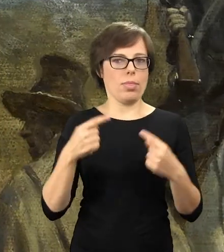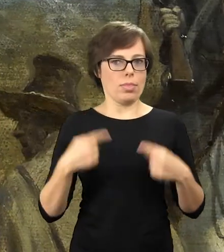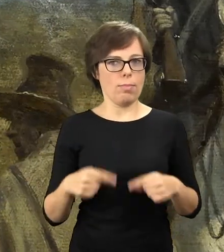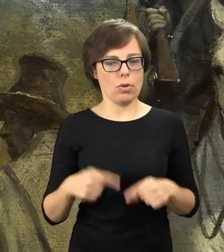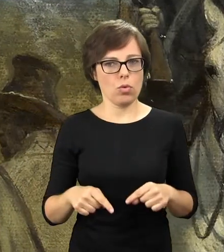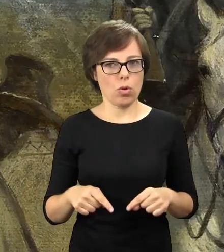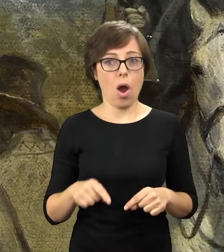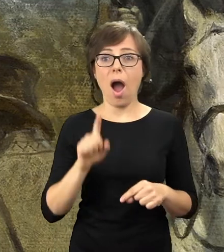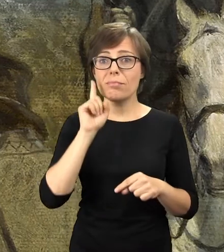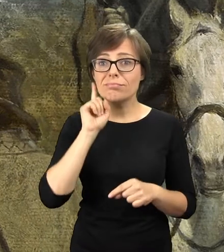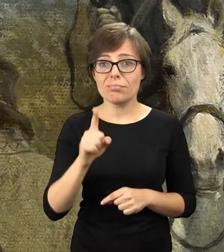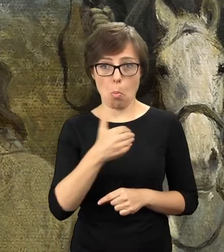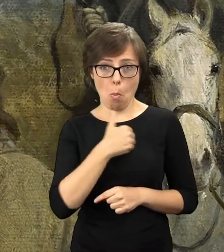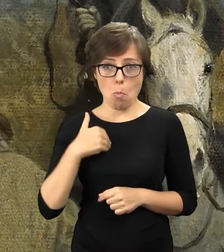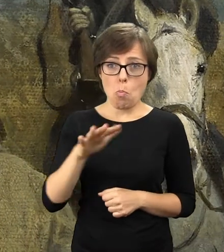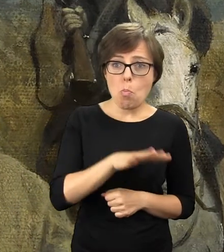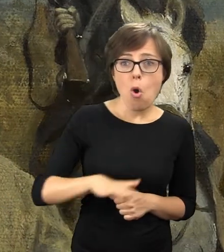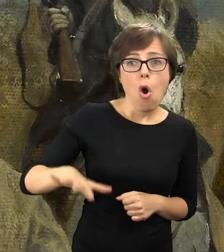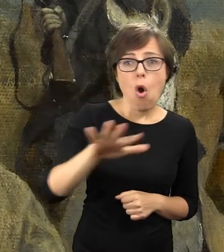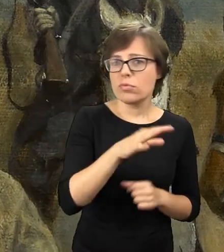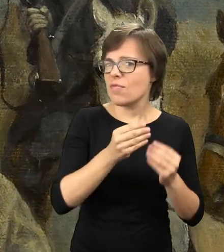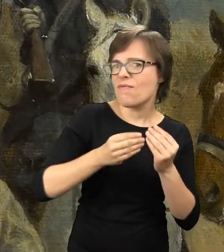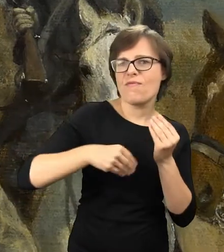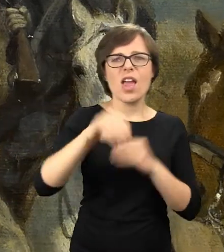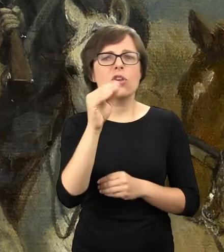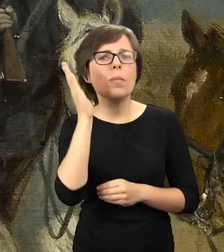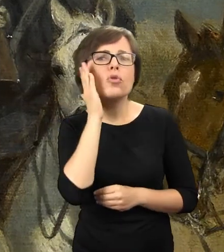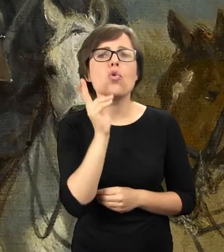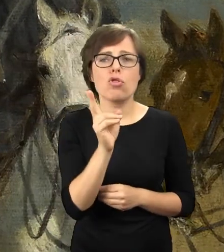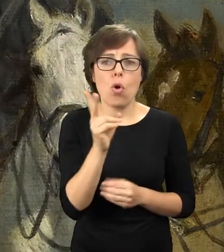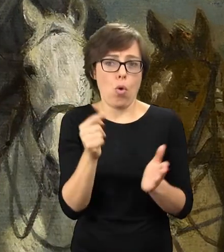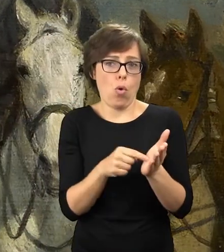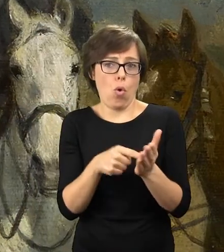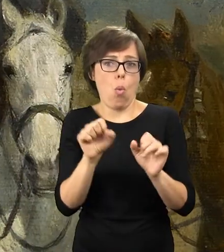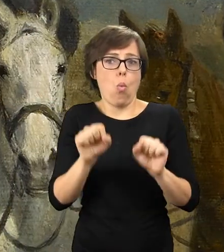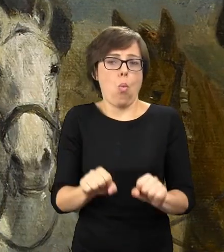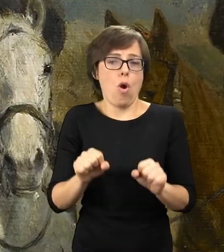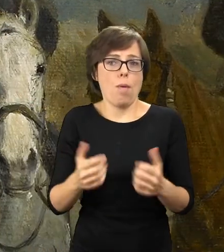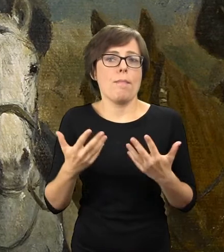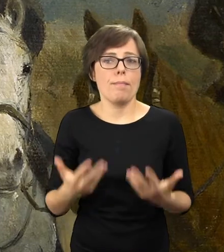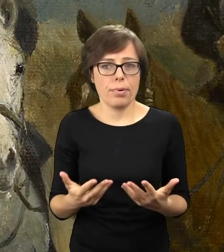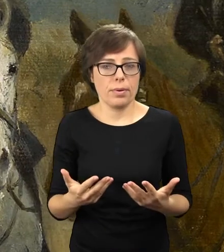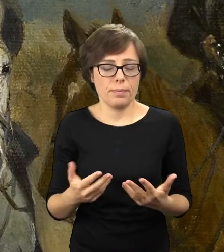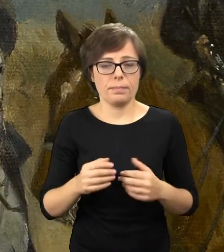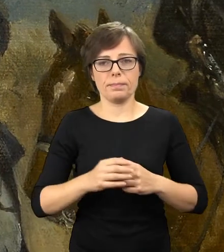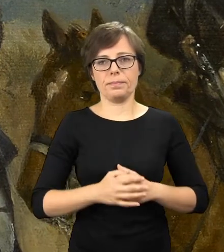Chłopów stanowiących przecież przeważającą część populacji